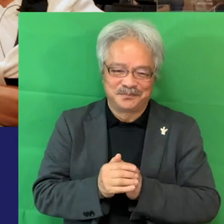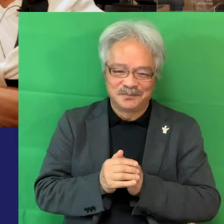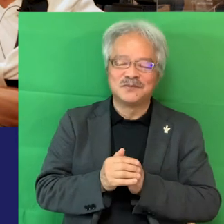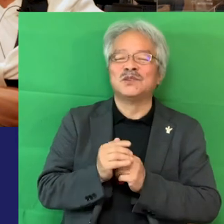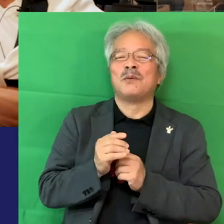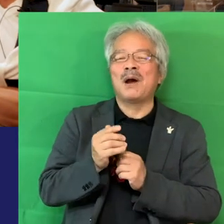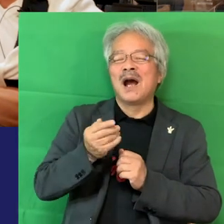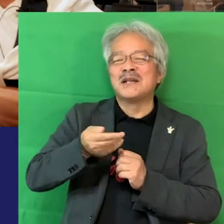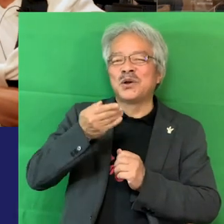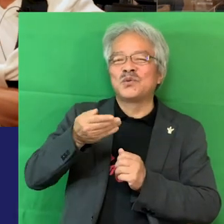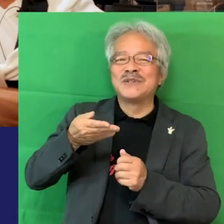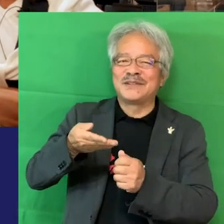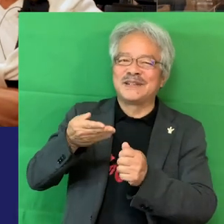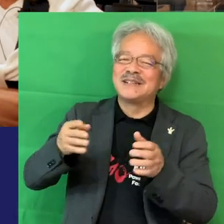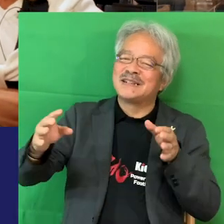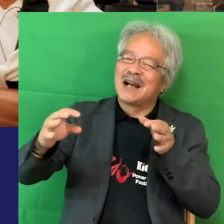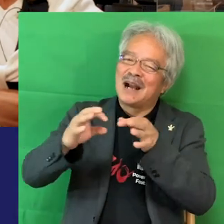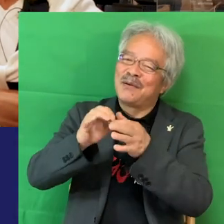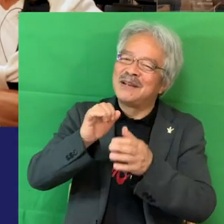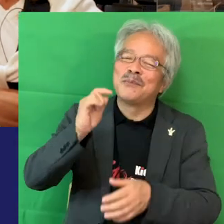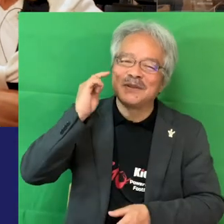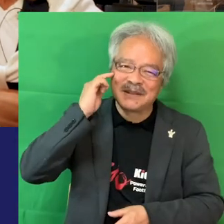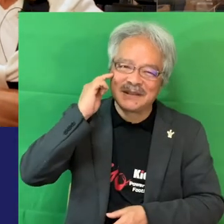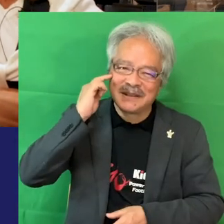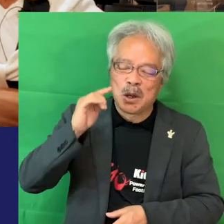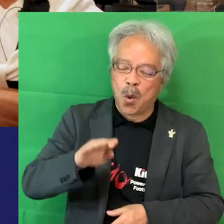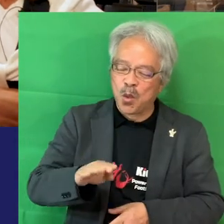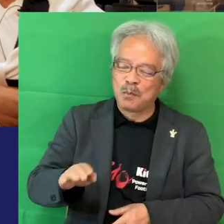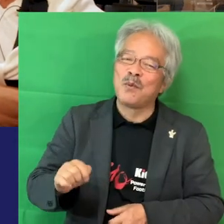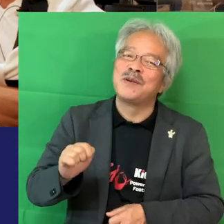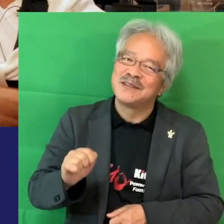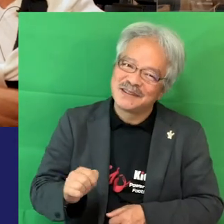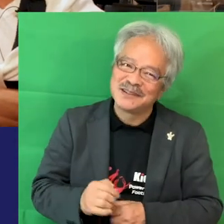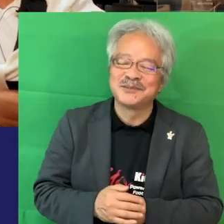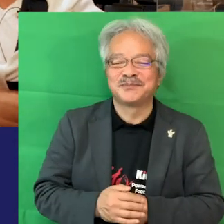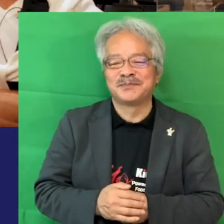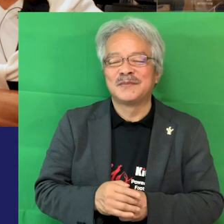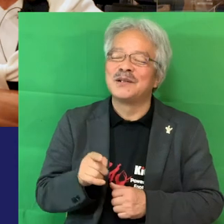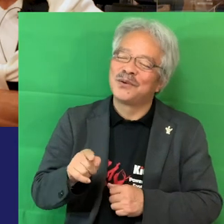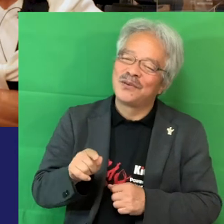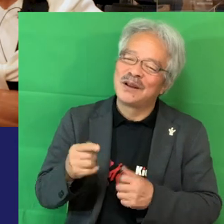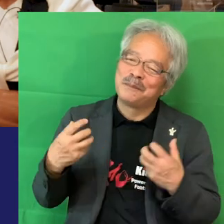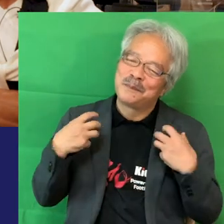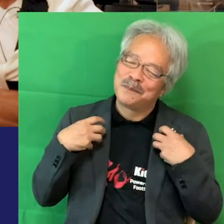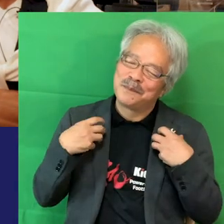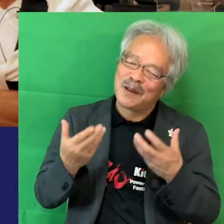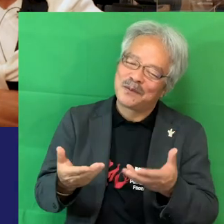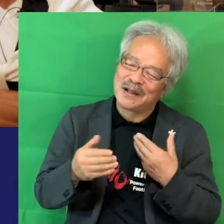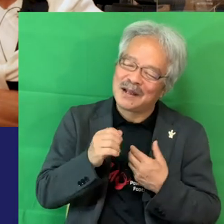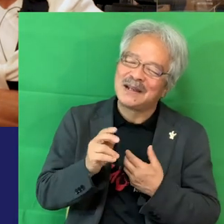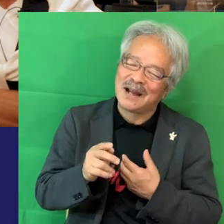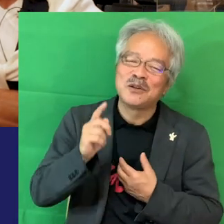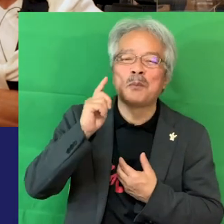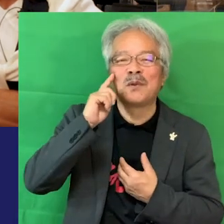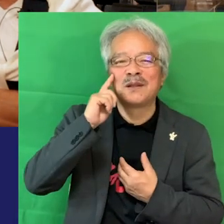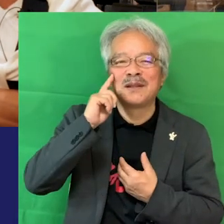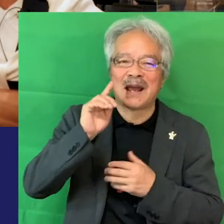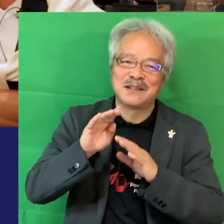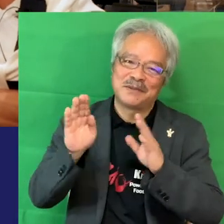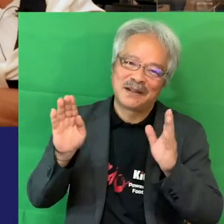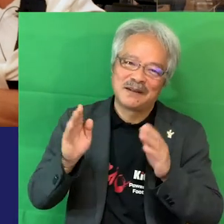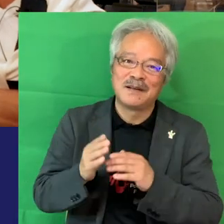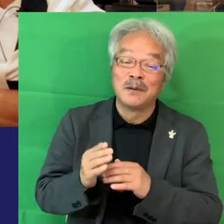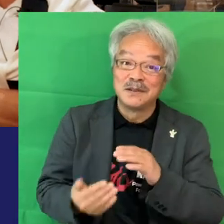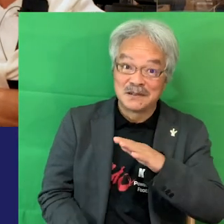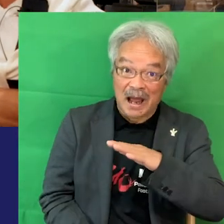育に繋がればなと思って今野菜嫌いな親もいるし子供もいるのでまあそういうのをやってくれたらいいなと思うきっかけだったんですけどね最